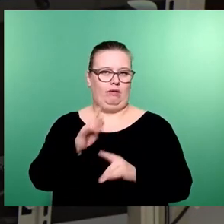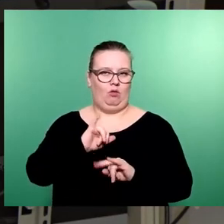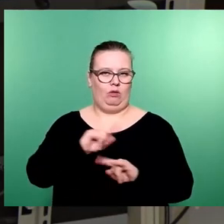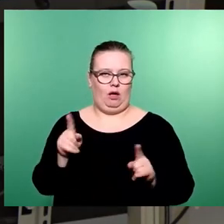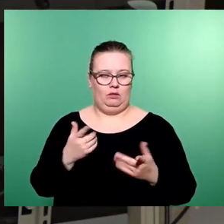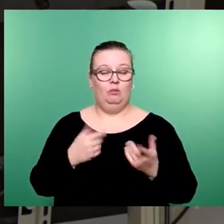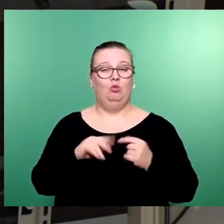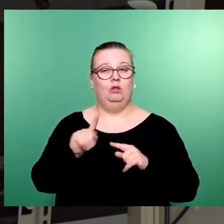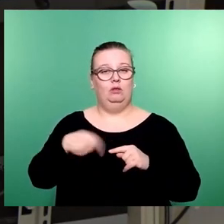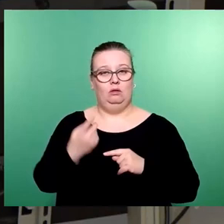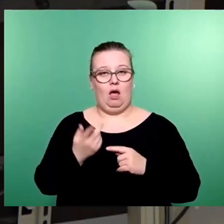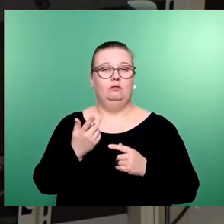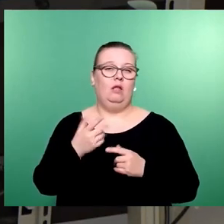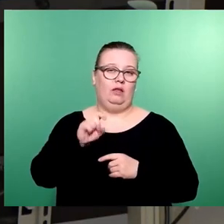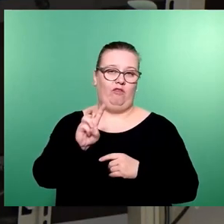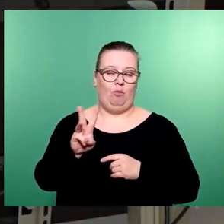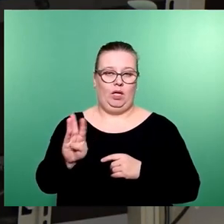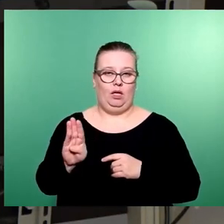Damit entwickelt sich die DVB